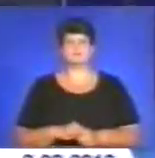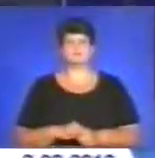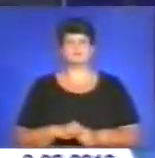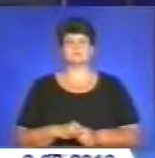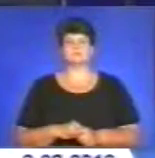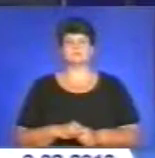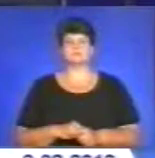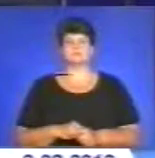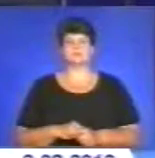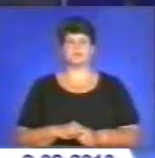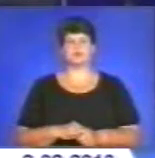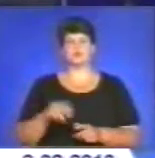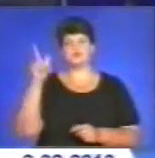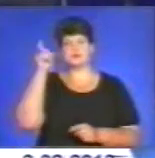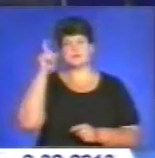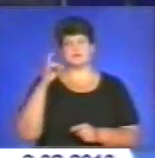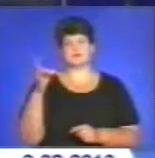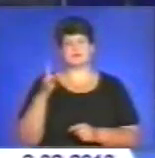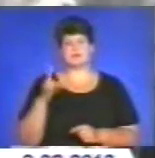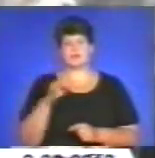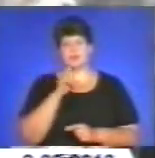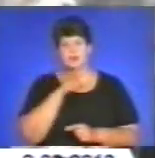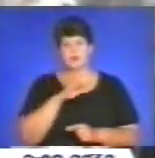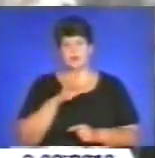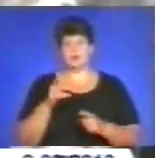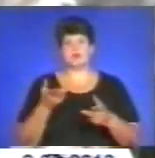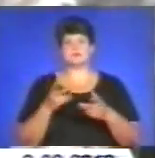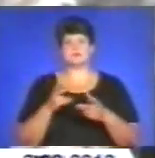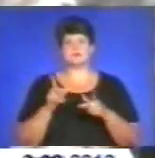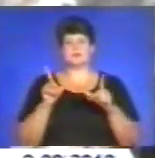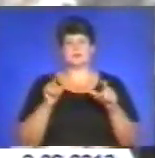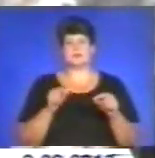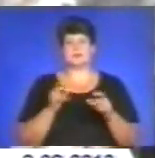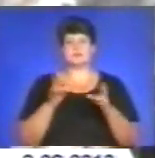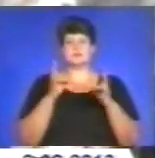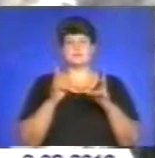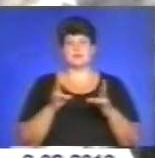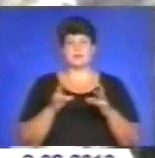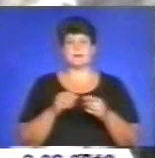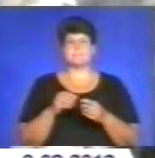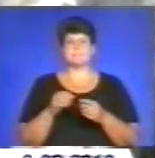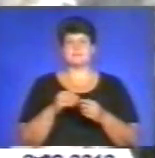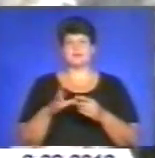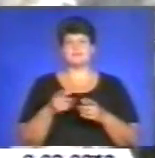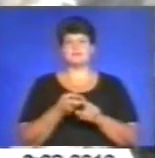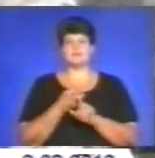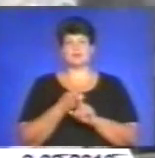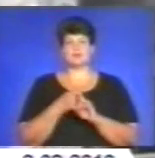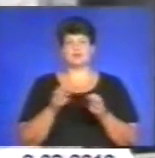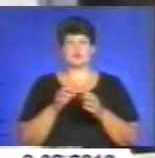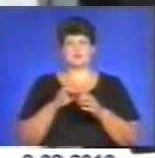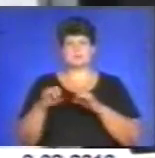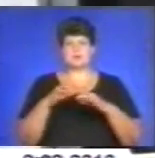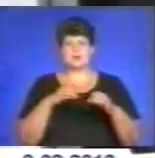У Чорстківському районі через необережність, у поводженні з вибухонебезпечним матеріалом, а саме внаслідок розбирання